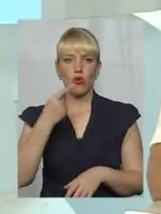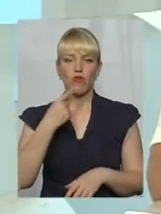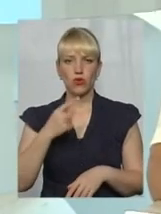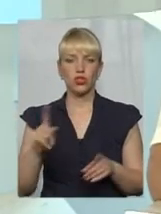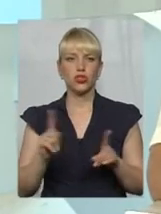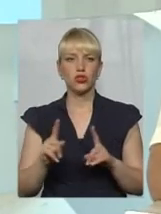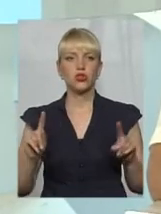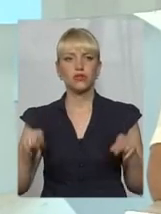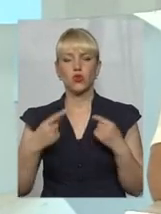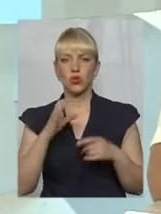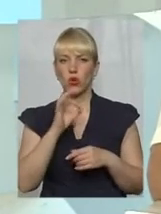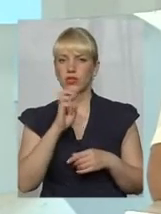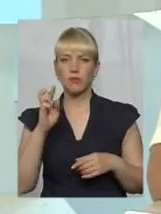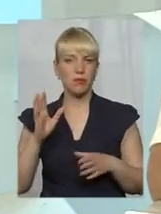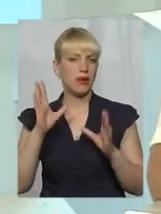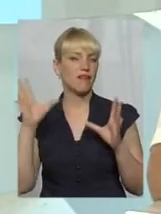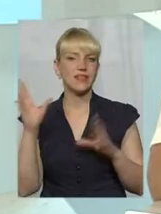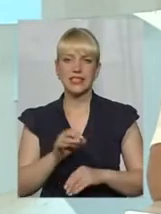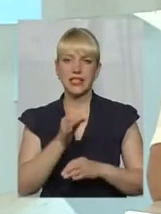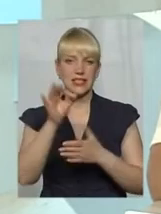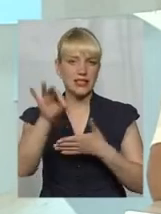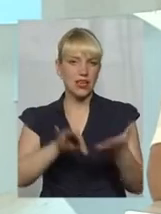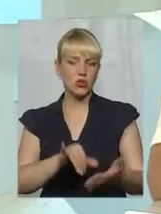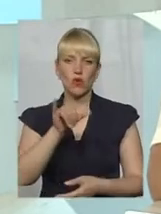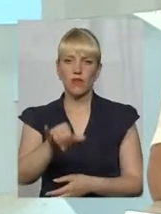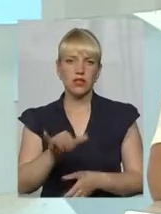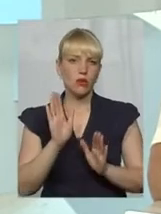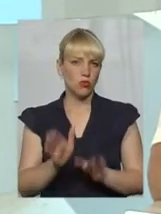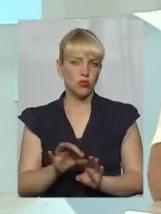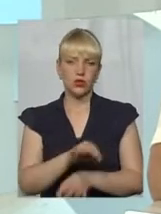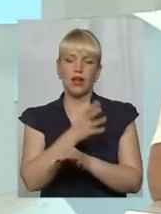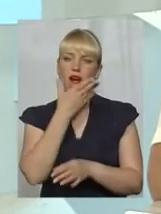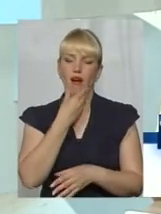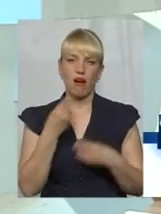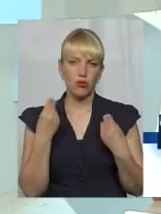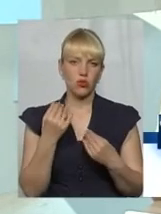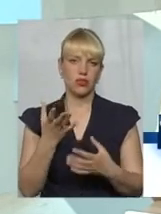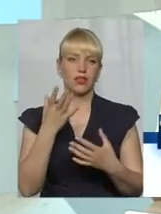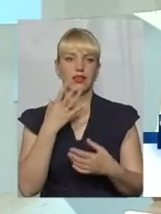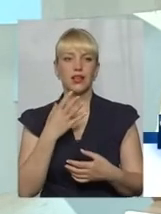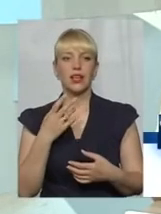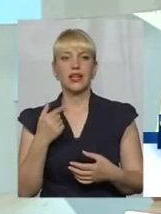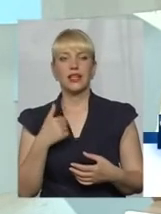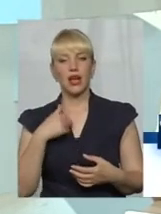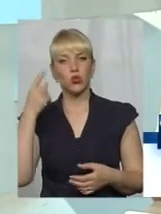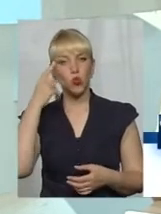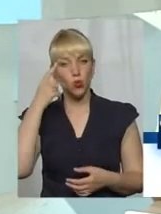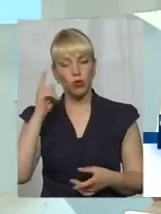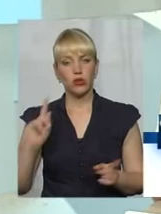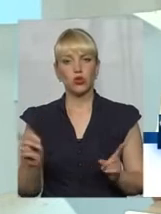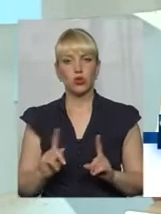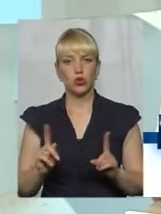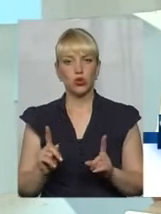що створити ОСВБ і зразу буде у вас дуже все гарно і красиво, так. Я думаю, що якщо